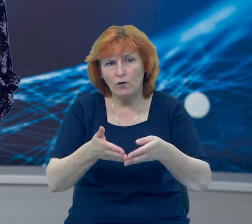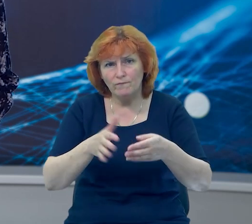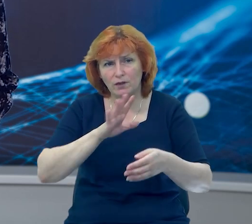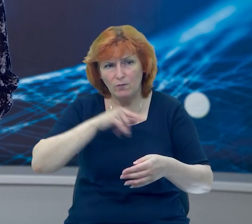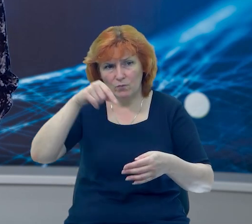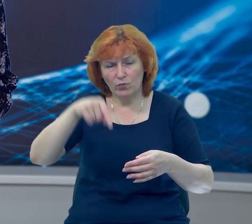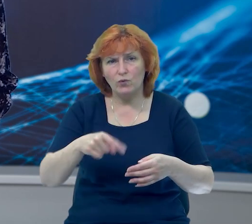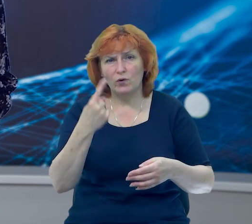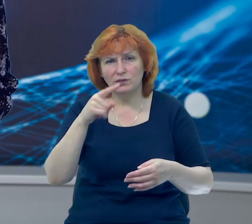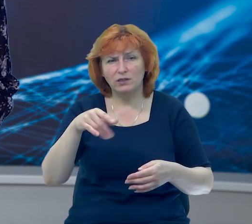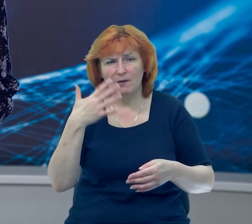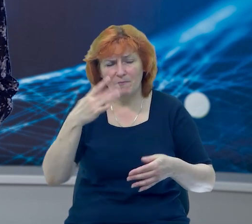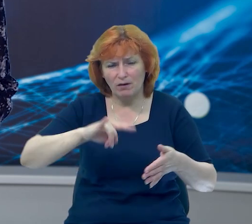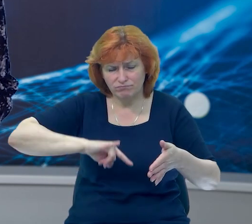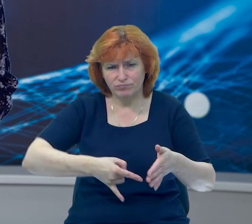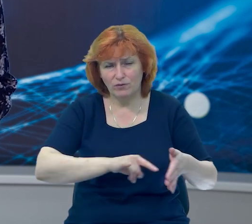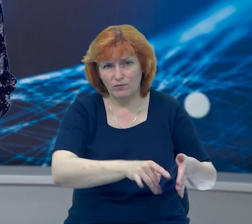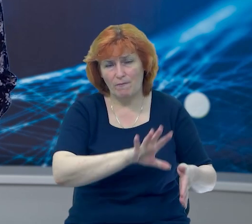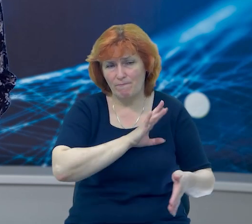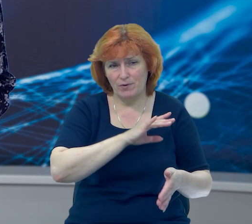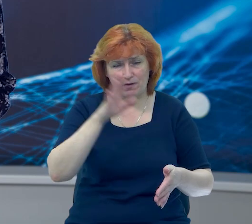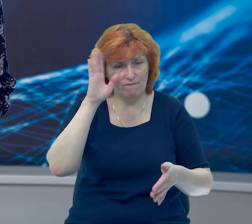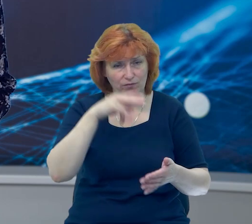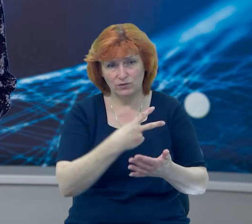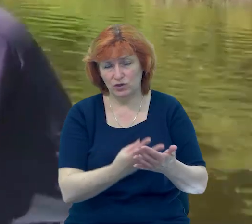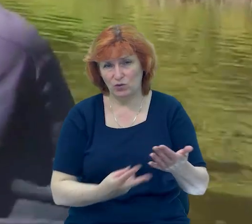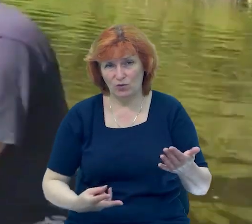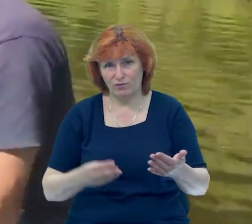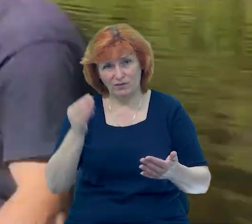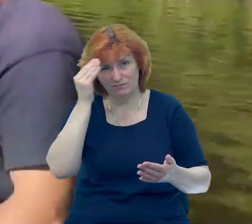півтора десятки пробоїн. Він був затоплений навмисно.